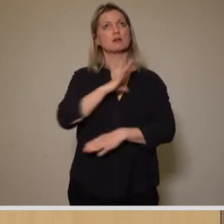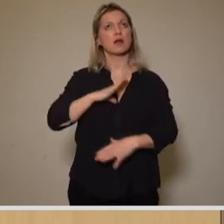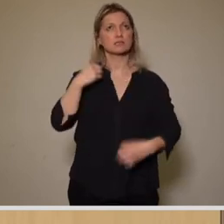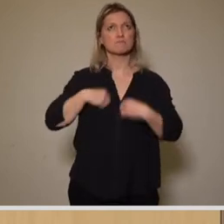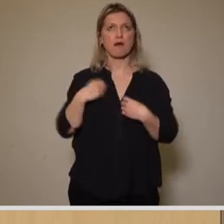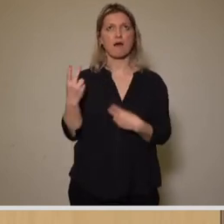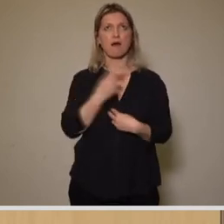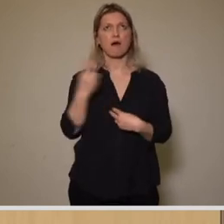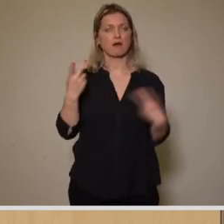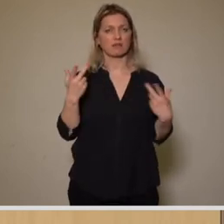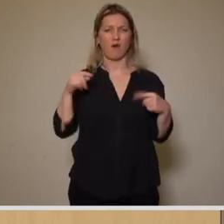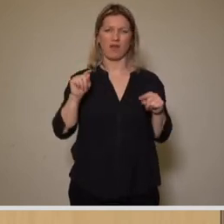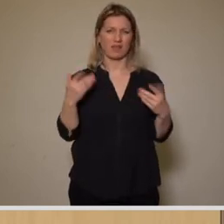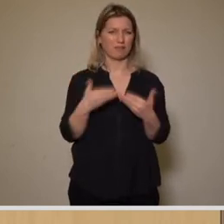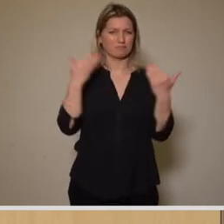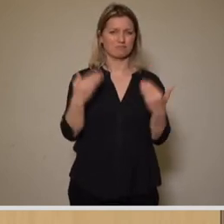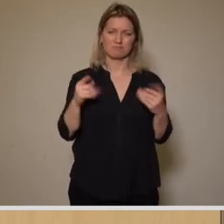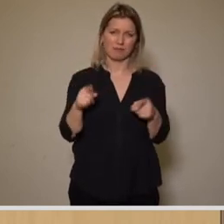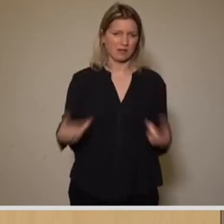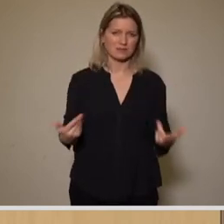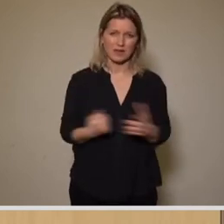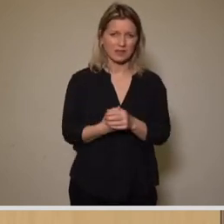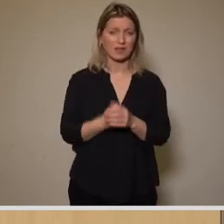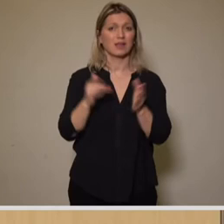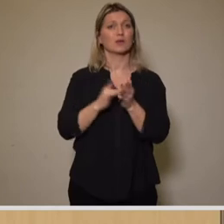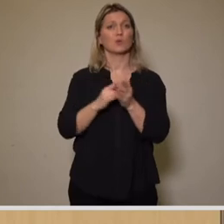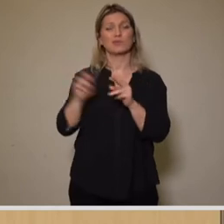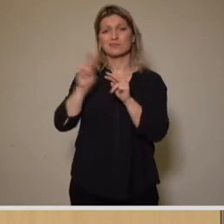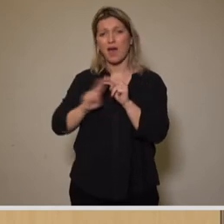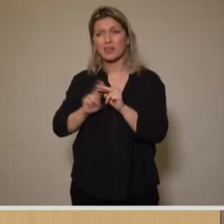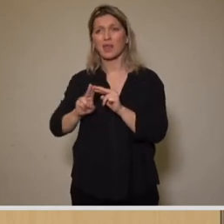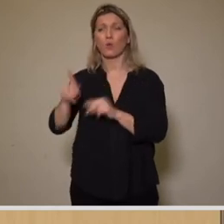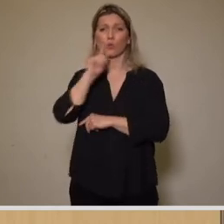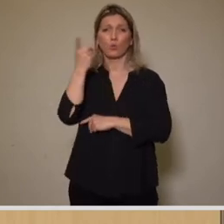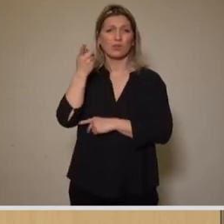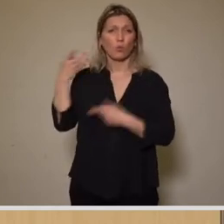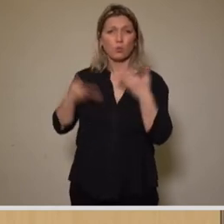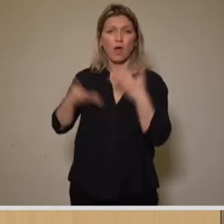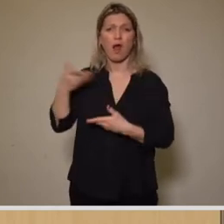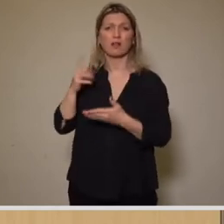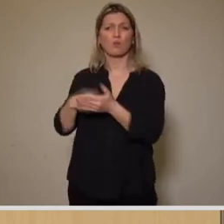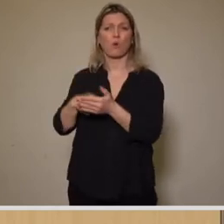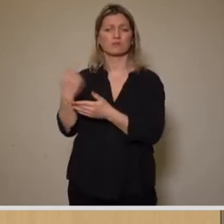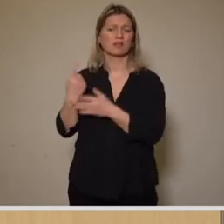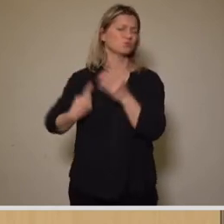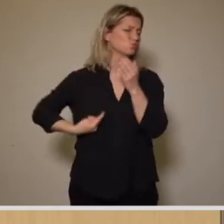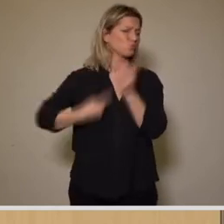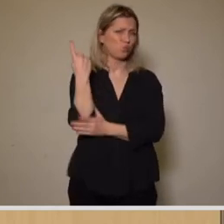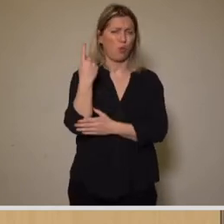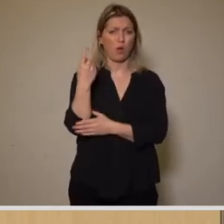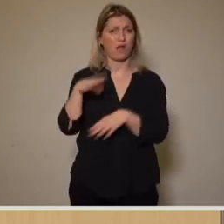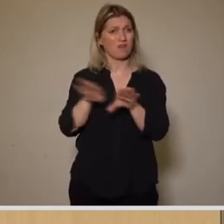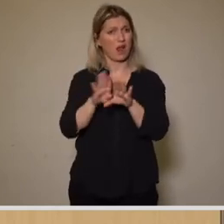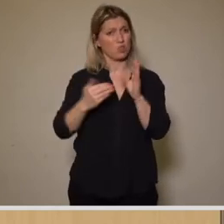zusammenpassen würden, weil die Sanierungs- und Unterhaltskosten viel zu hoch im Vergleich zu einem neuen Bad wären. Wir sehen daher